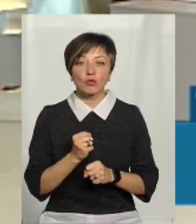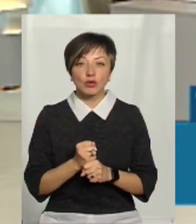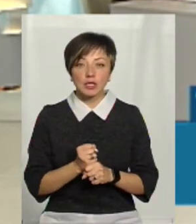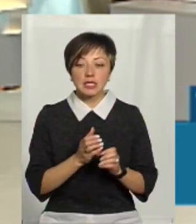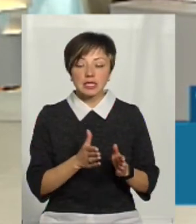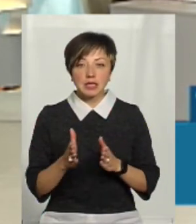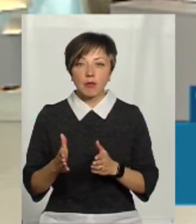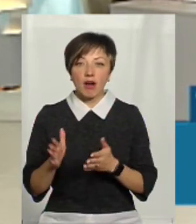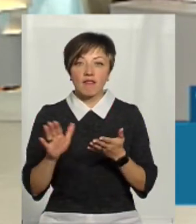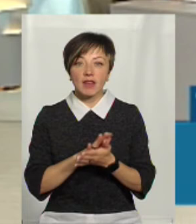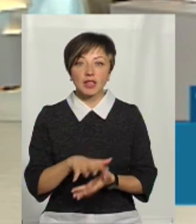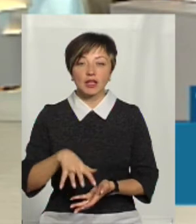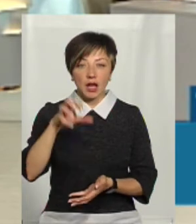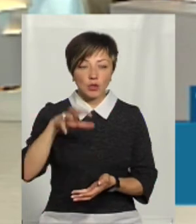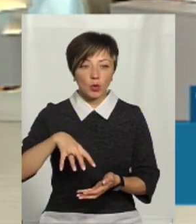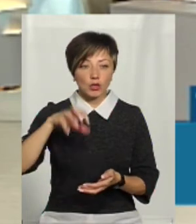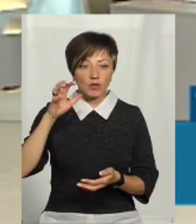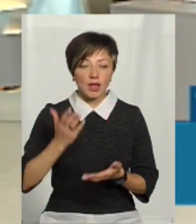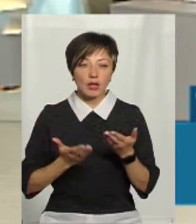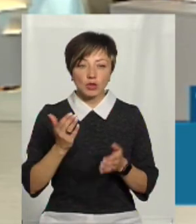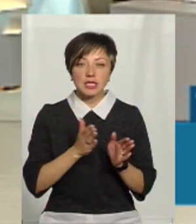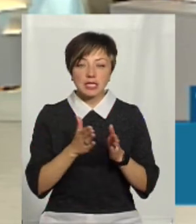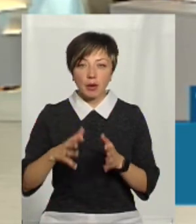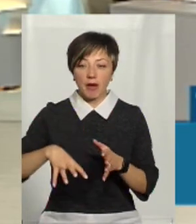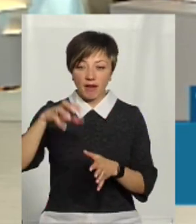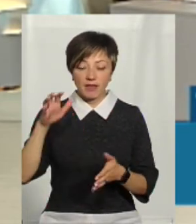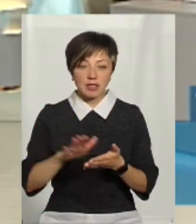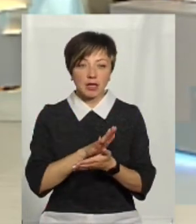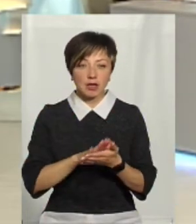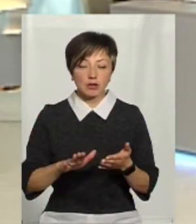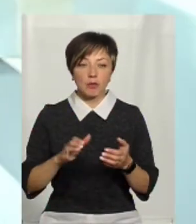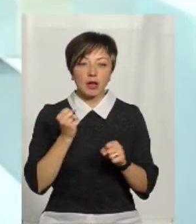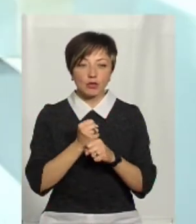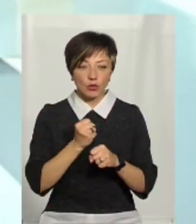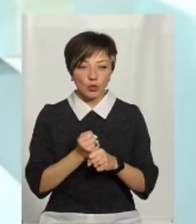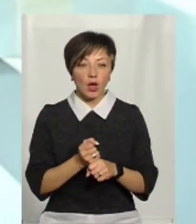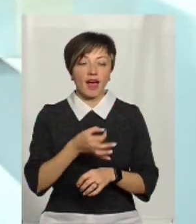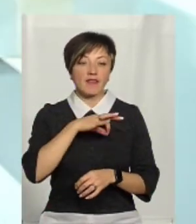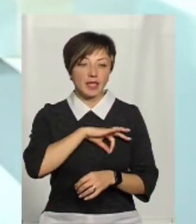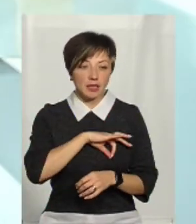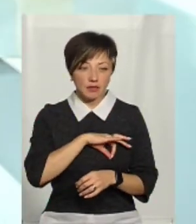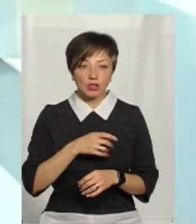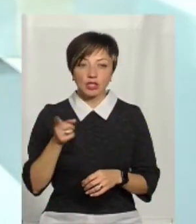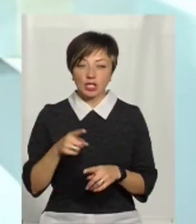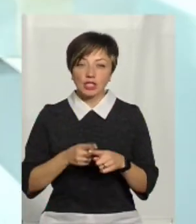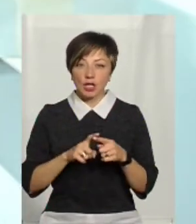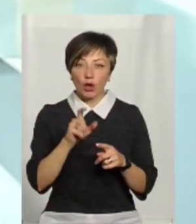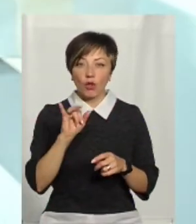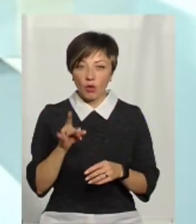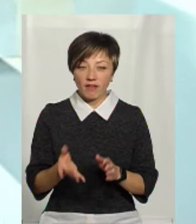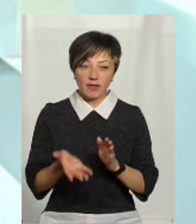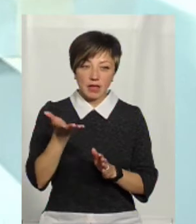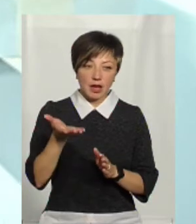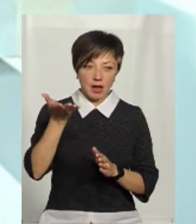систем вентиляції та кондиціювання. Якщо системи вентиляції та кондиціювання працюють ефективно, значить тоді цей хлор, який